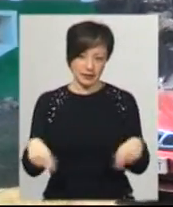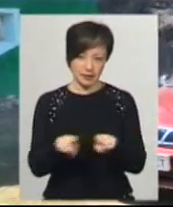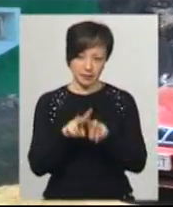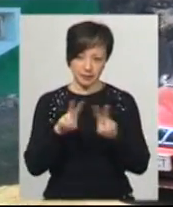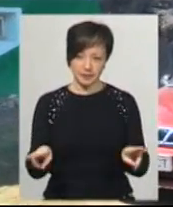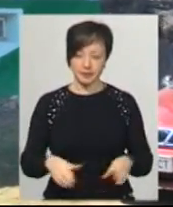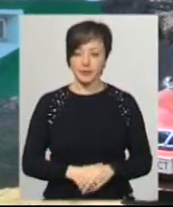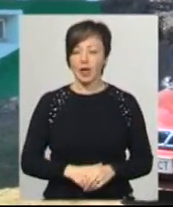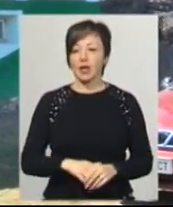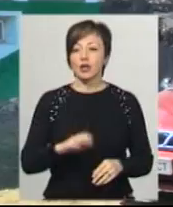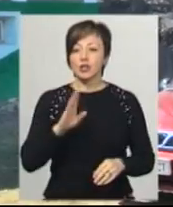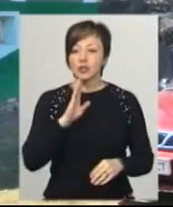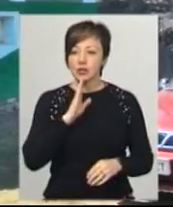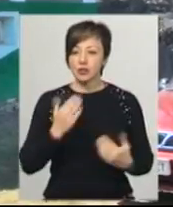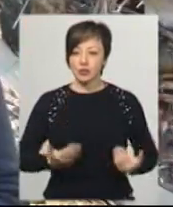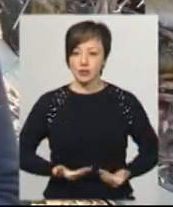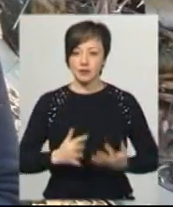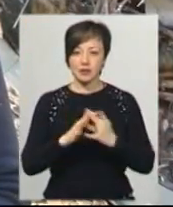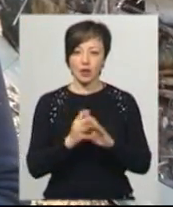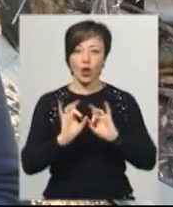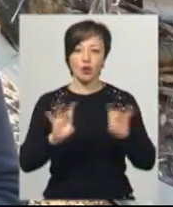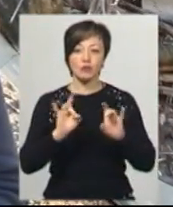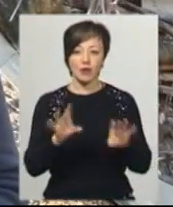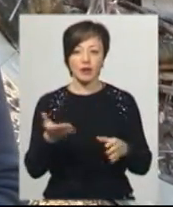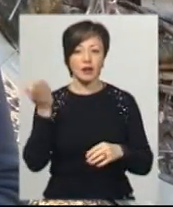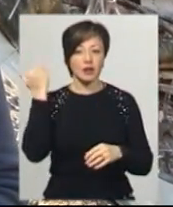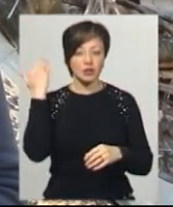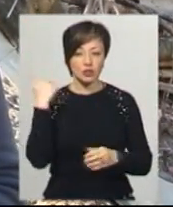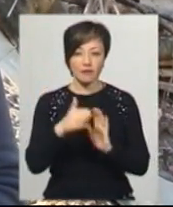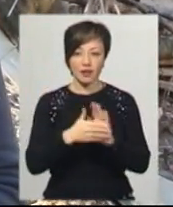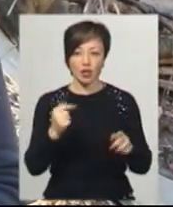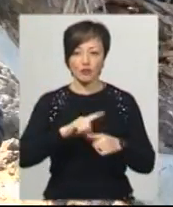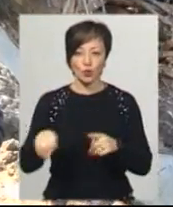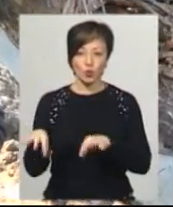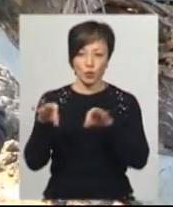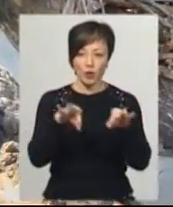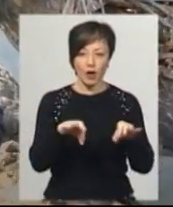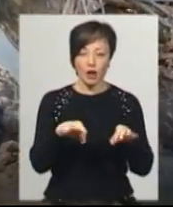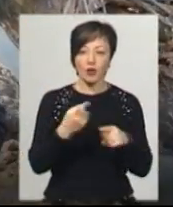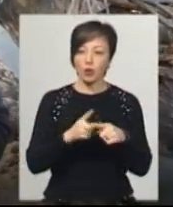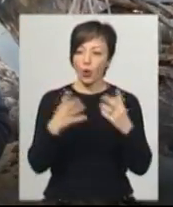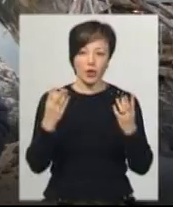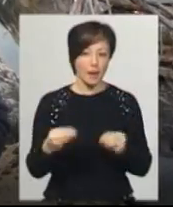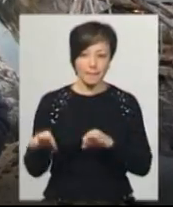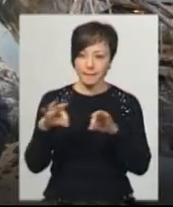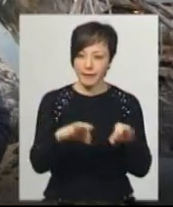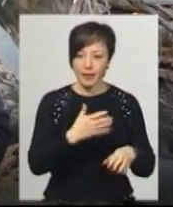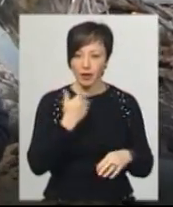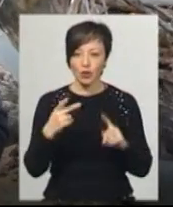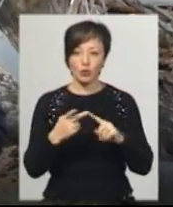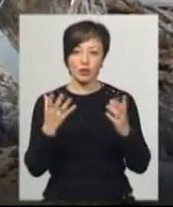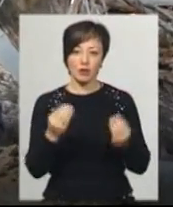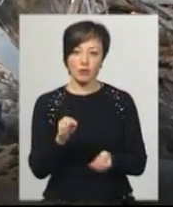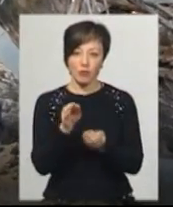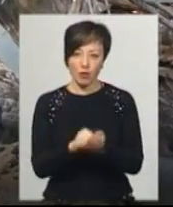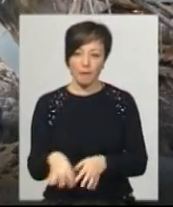Жителька села Оксана Ісаєва розповідає, як ще до карантину викликали до хворого дідуся швидку допомогу. Того дня не прийшла, на другий день вже був похорон,